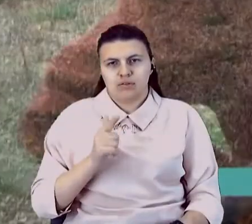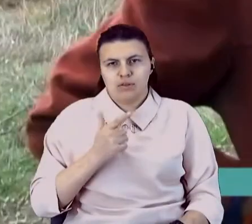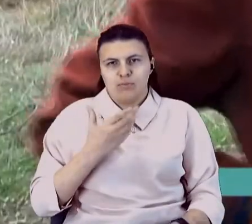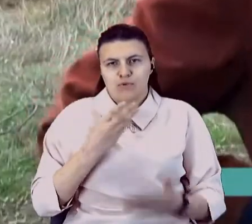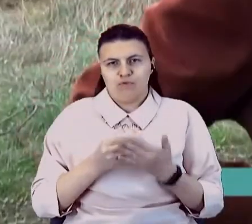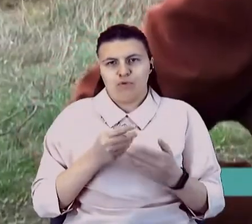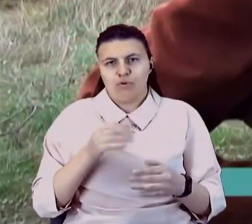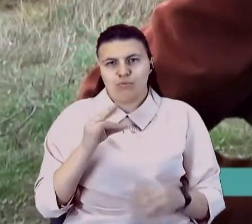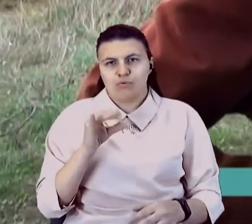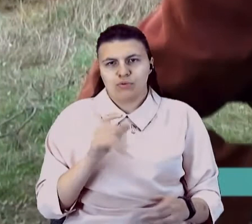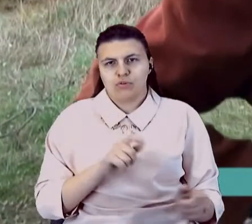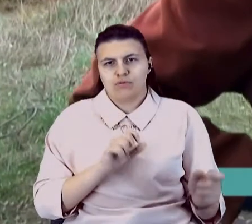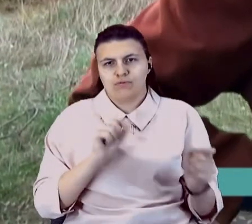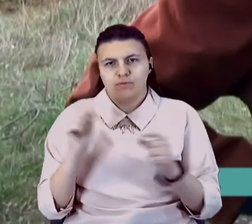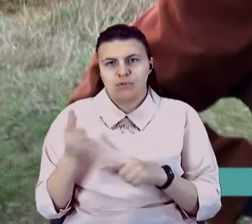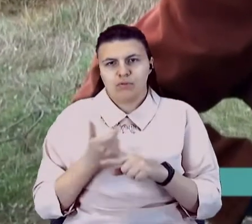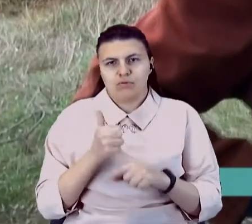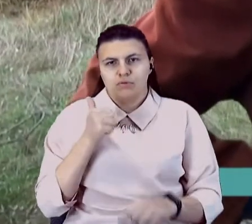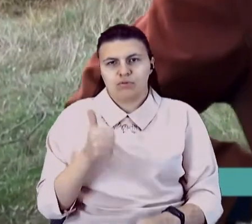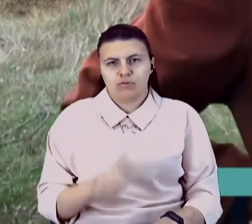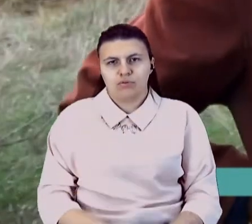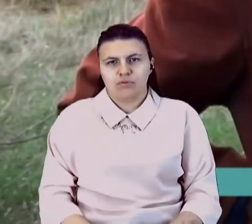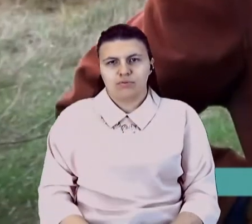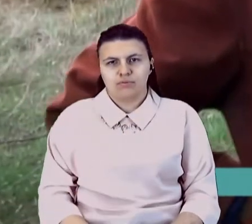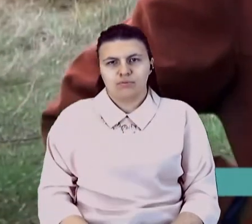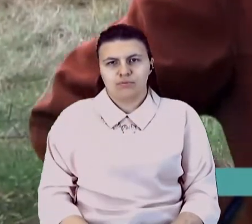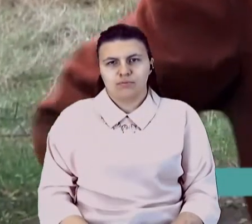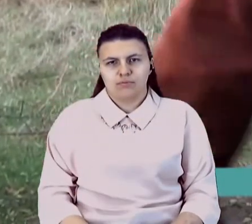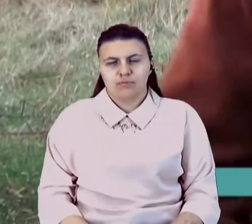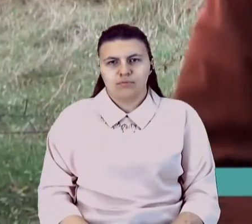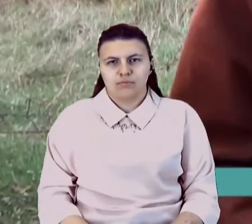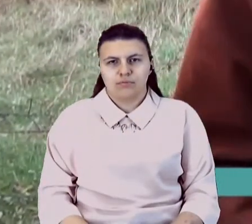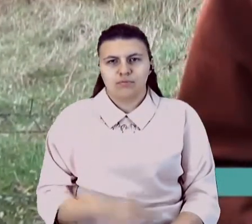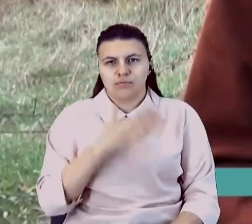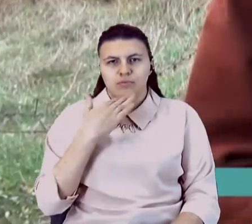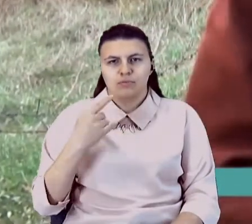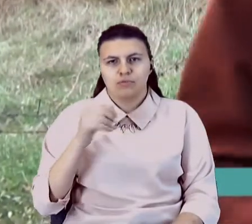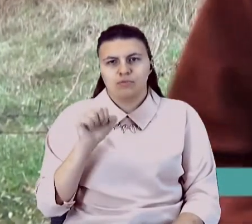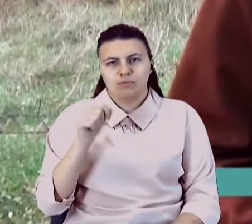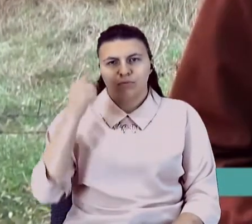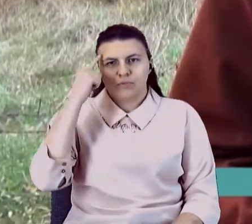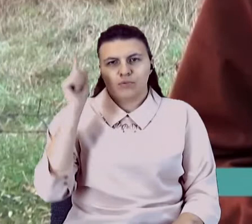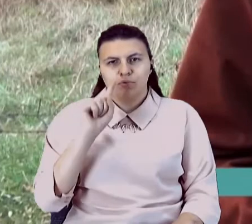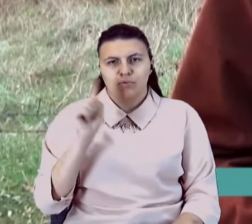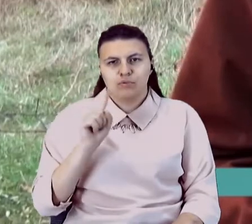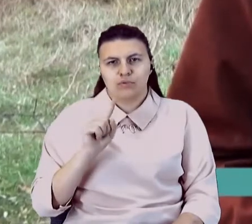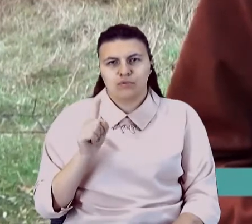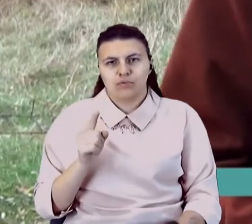добре. Многі, можливо, думають, що ковыряться, буду в пакеті збирати.